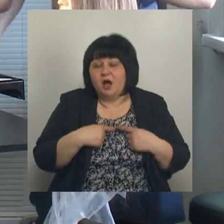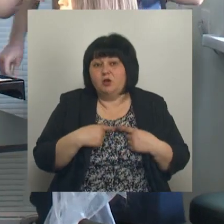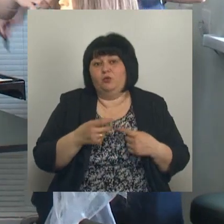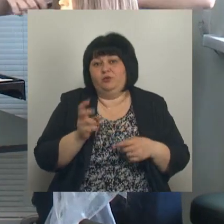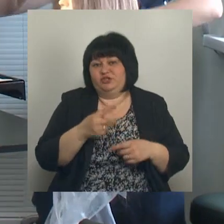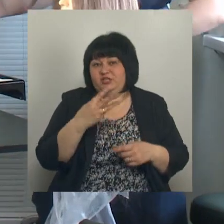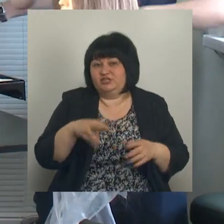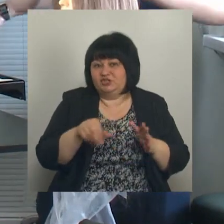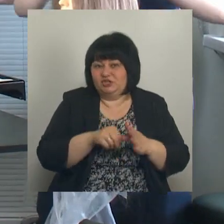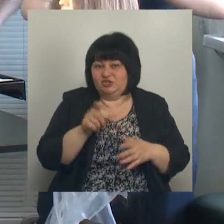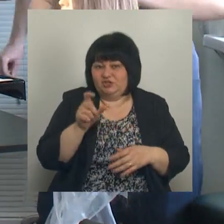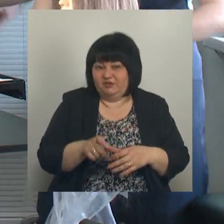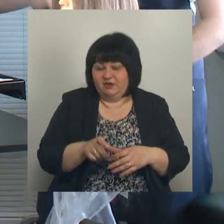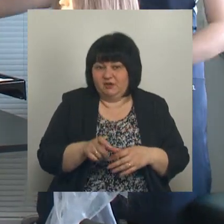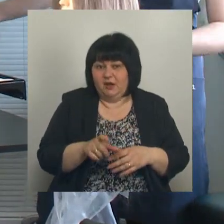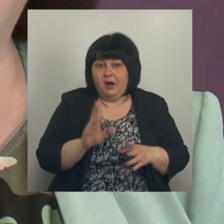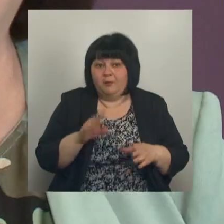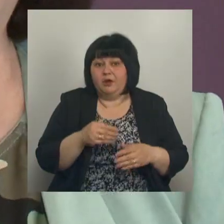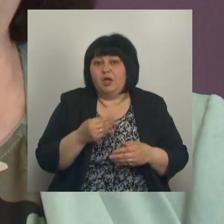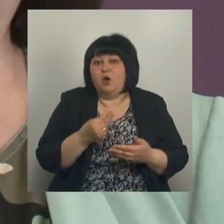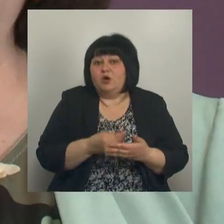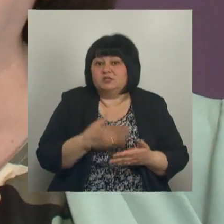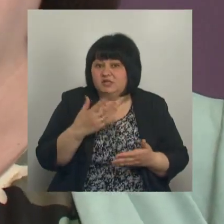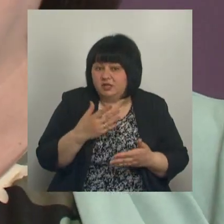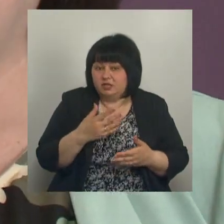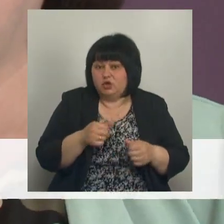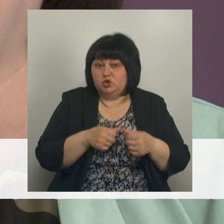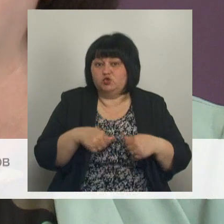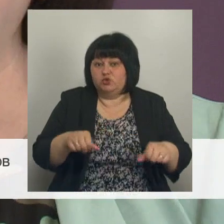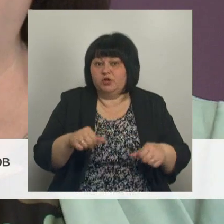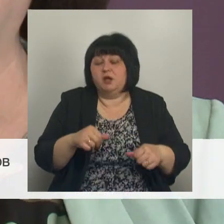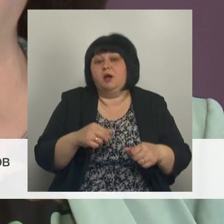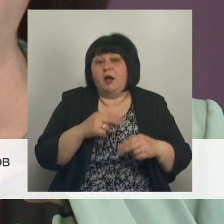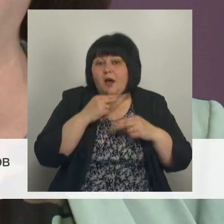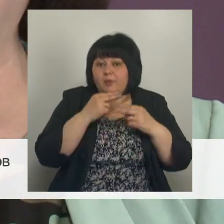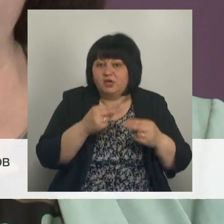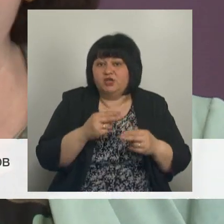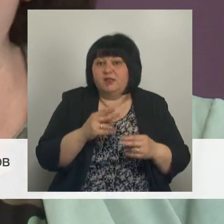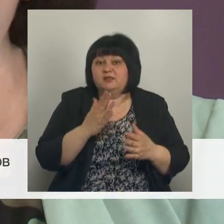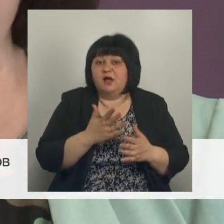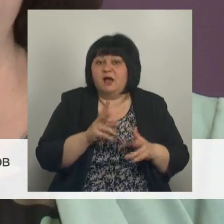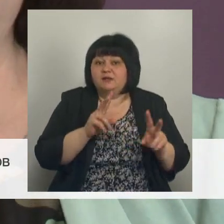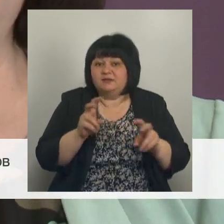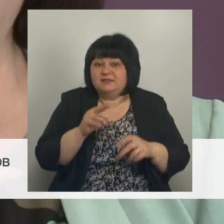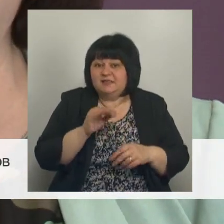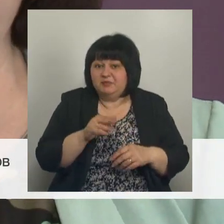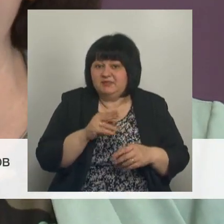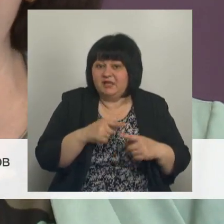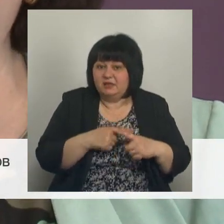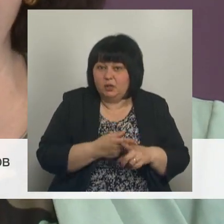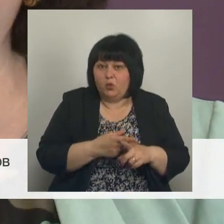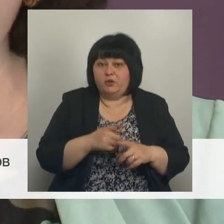пришли 36. При оценке учебного занятия жюри прежде всего обращает внимание на те 5 технологии, на ту